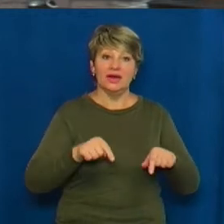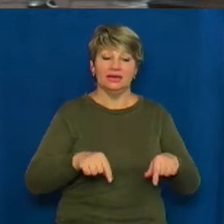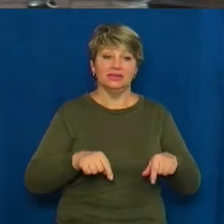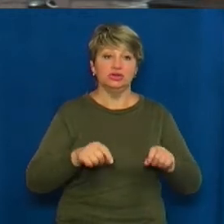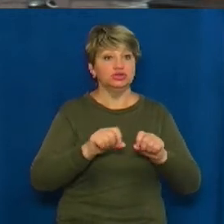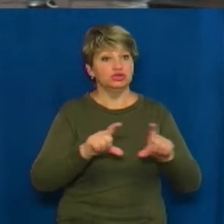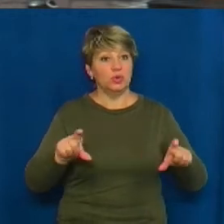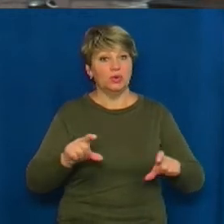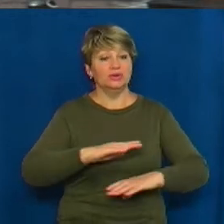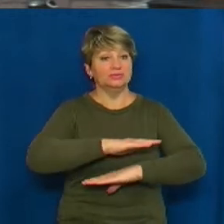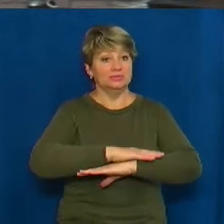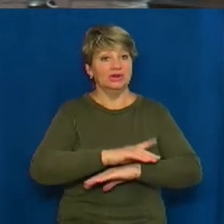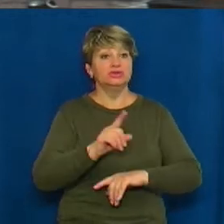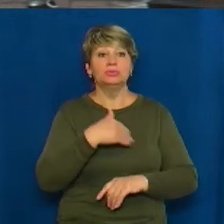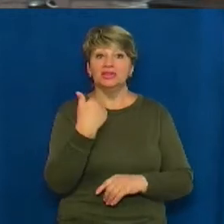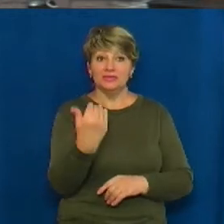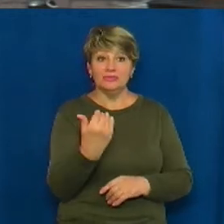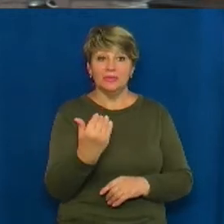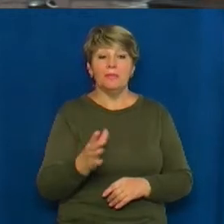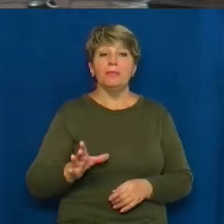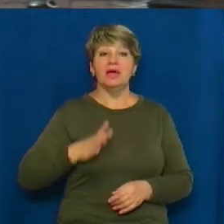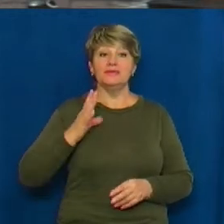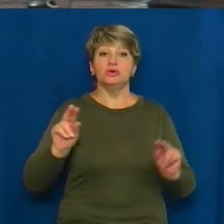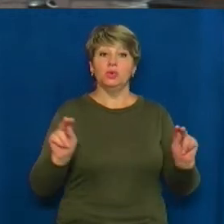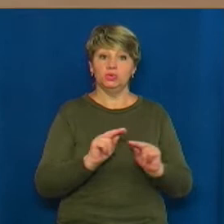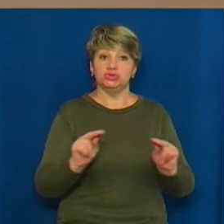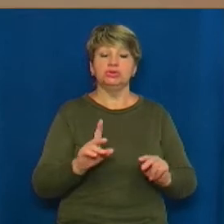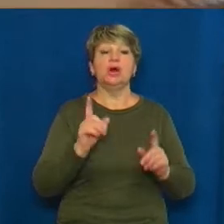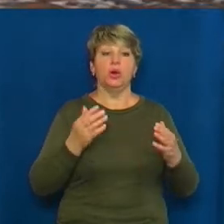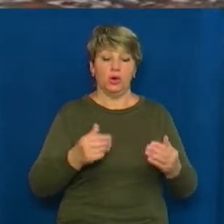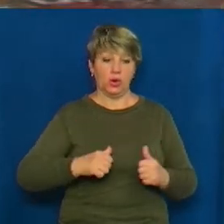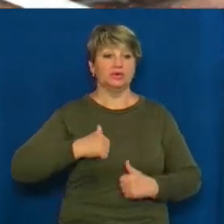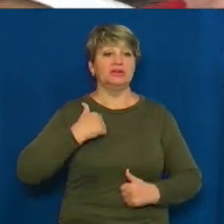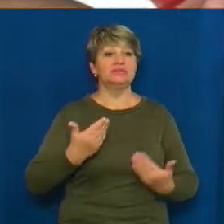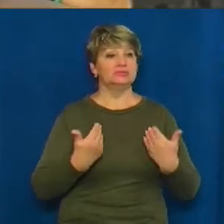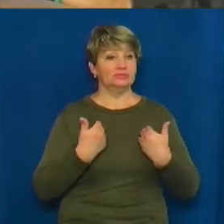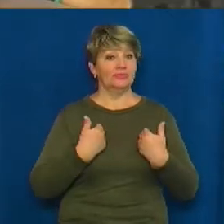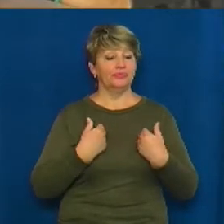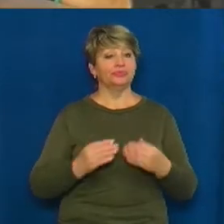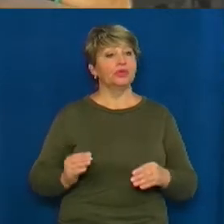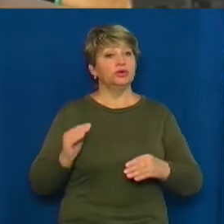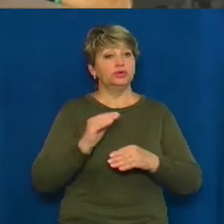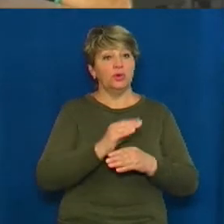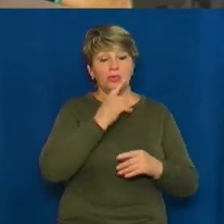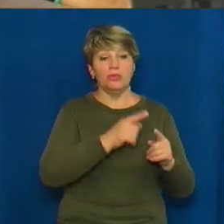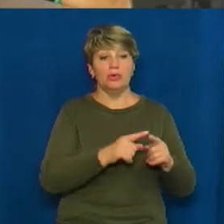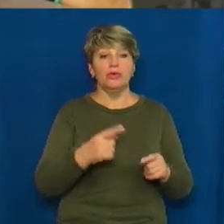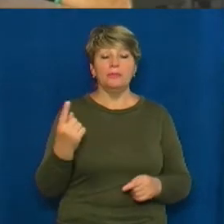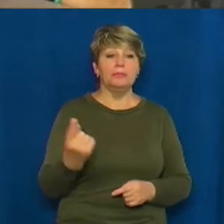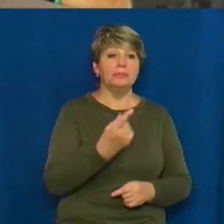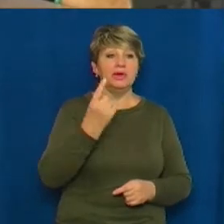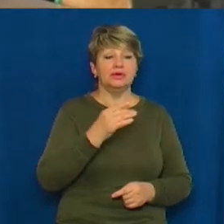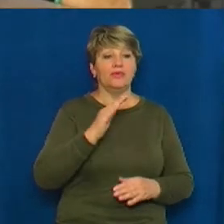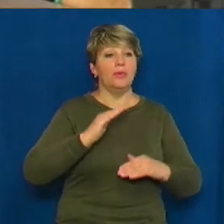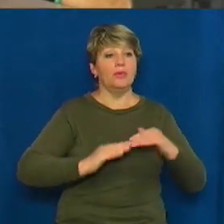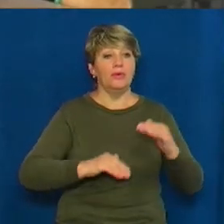твої вчителі дивилися на тебе і гордилися теж тобою. Олена Яблоновська додає, що під час першого професійного досвіду